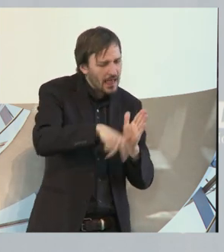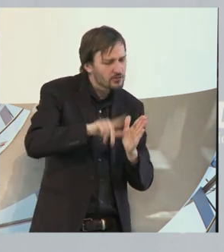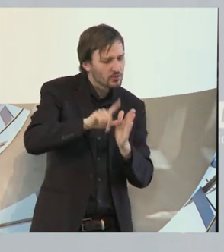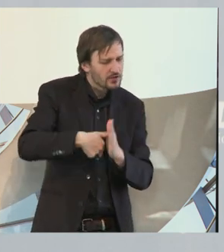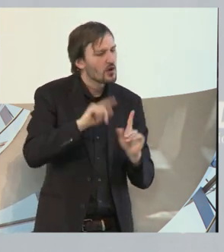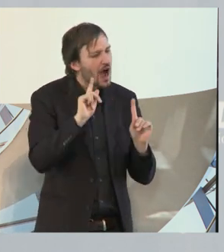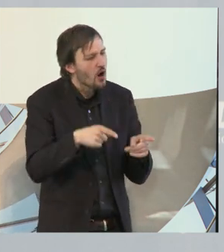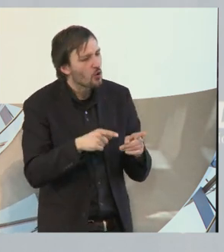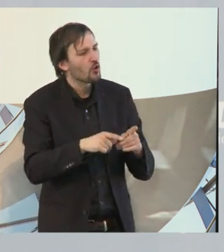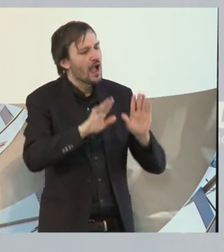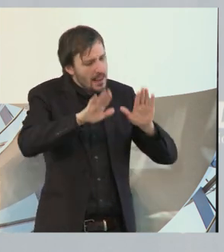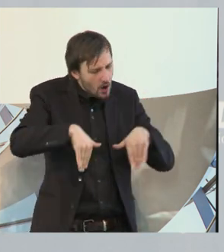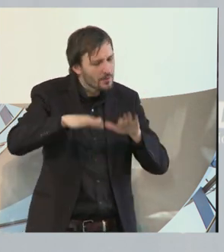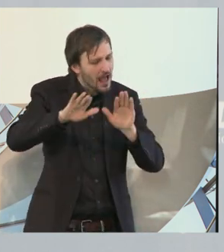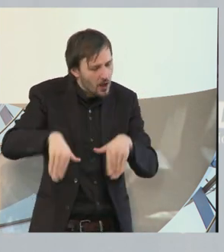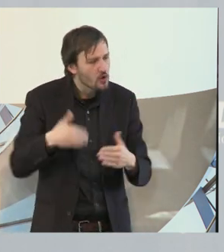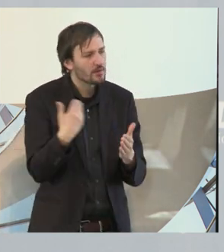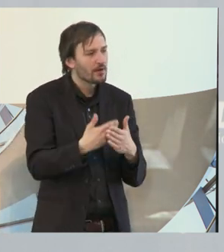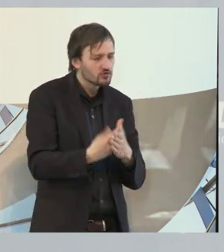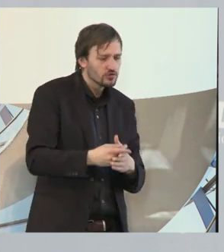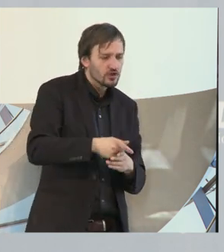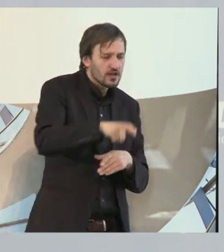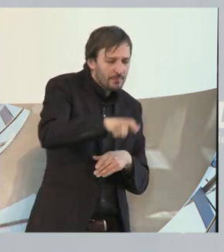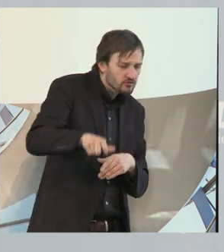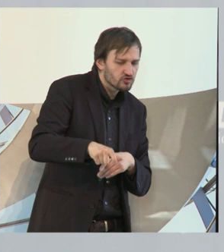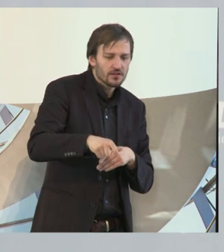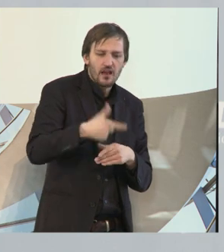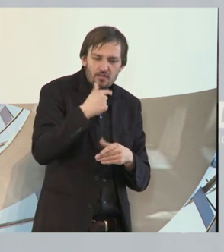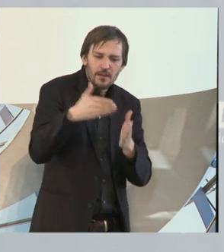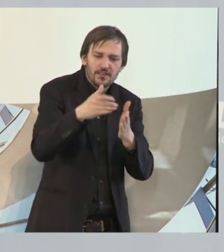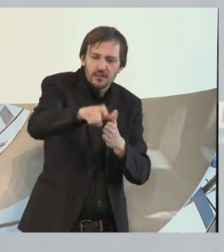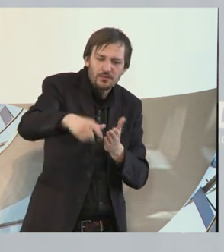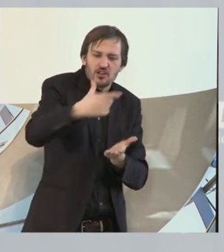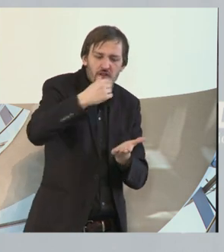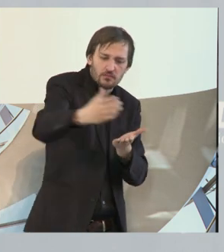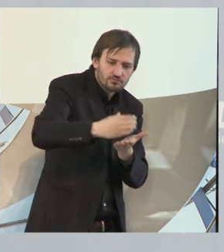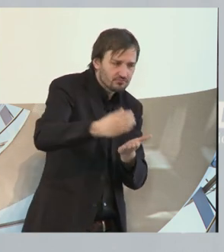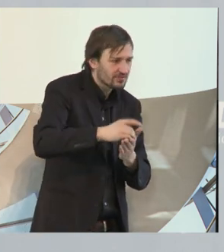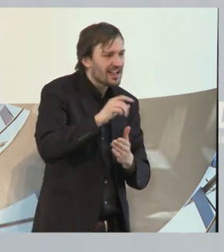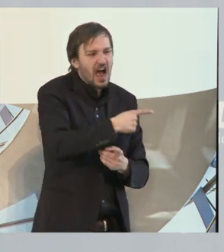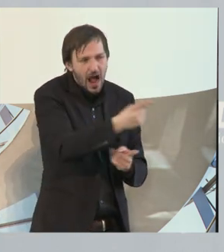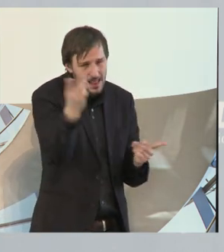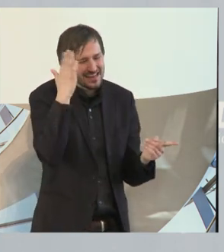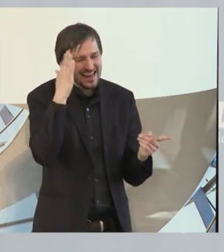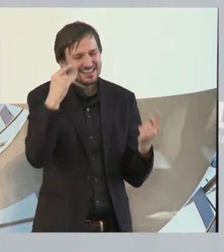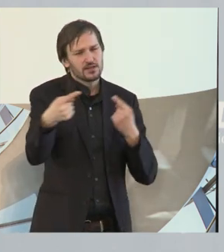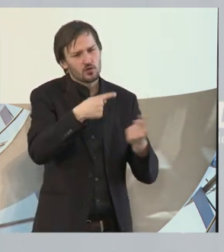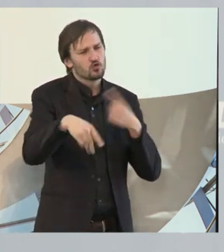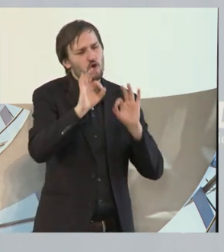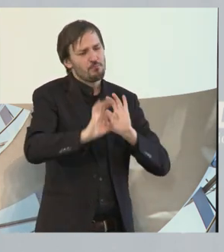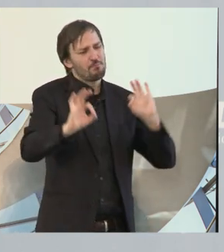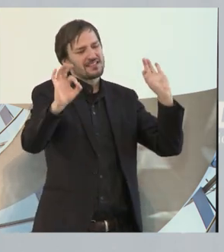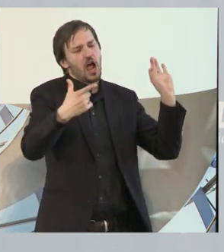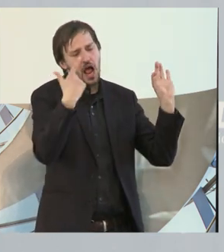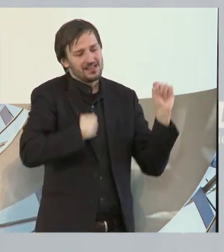zulassen, die Beschäftigung von Menschen mit Behinderung unterstützen. Sie alle kennen die Diskussion in Ihren Details wesentlich